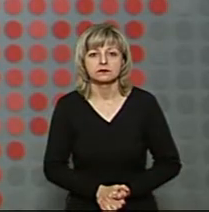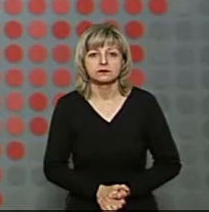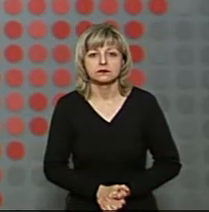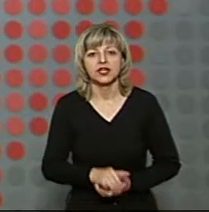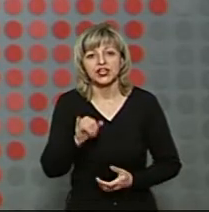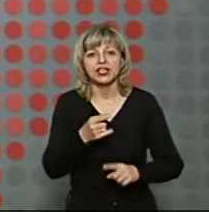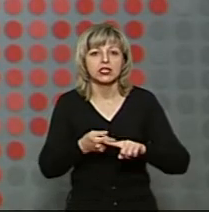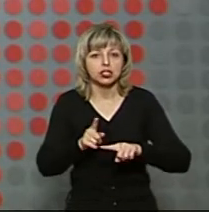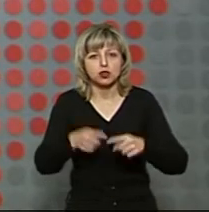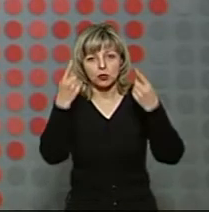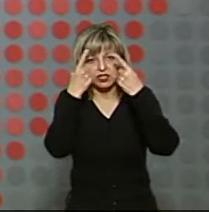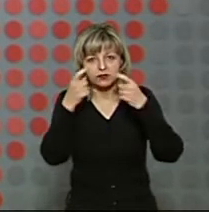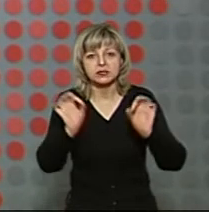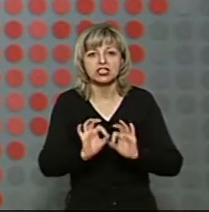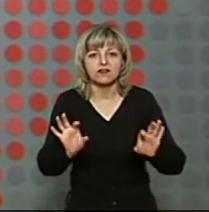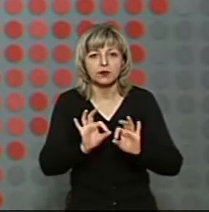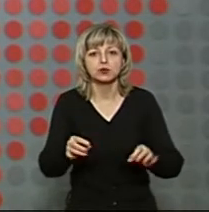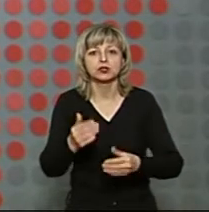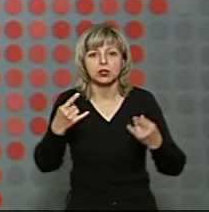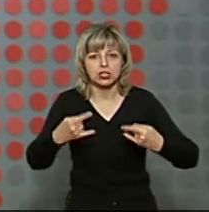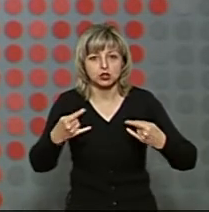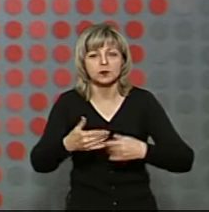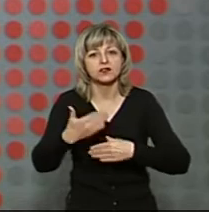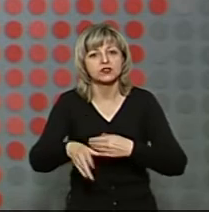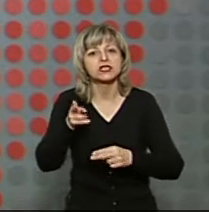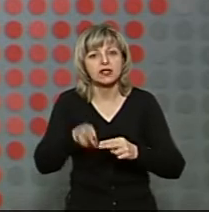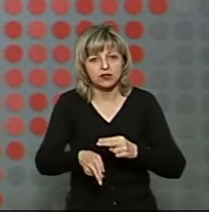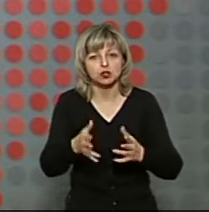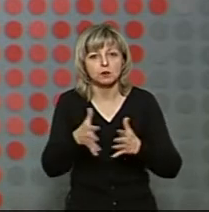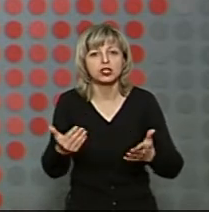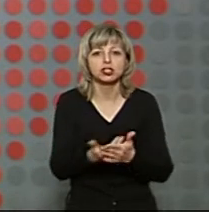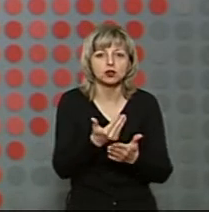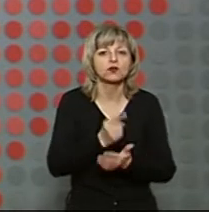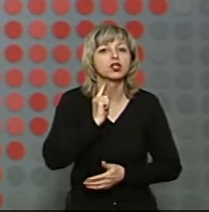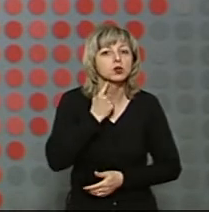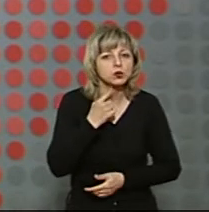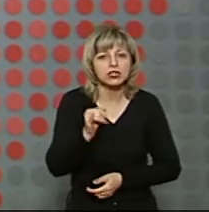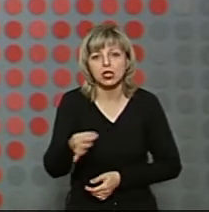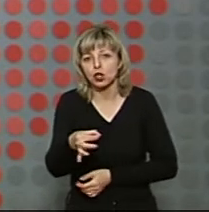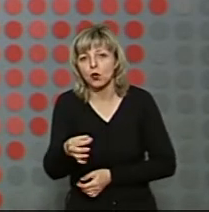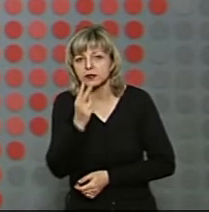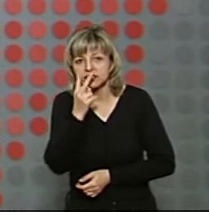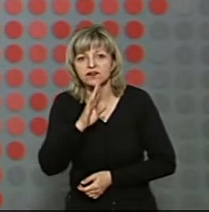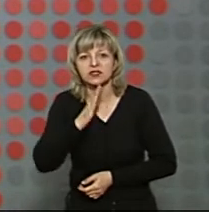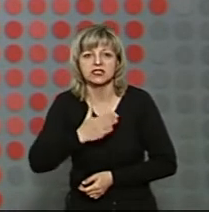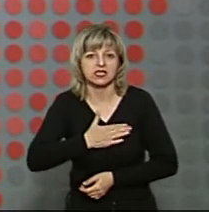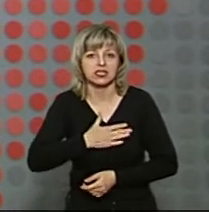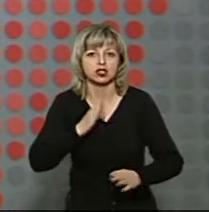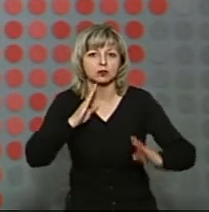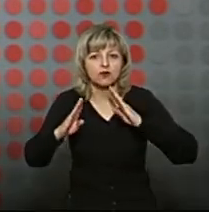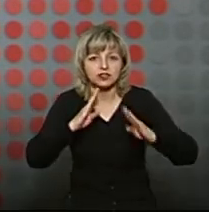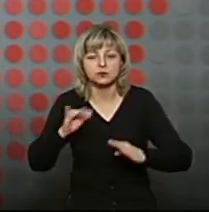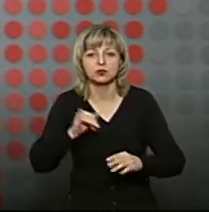І на цьому інформаційний випуск на Суспільному завершуємо. Більше новин Луцька та області дивіться на нашій сторінці у